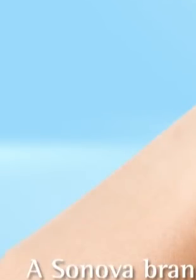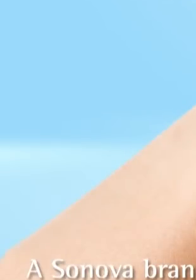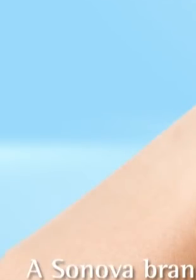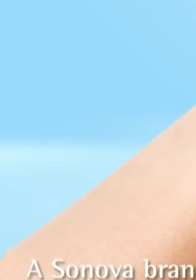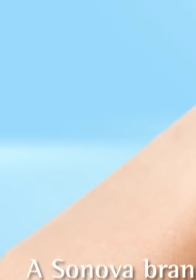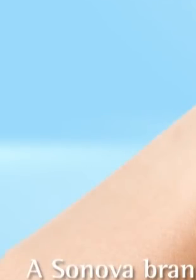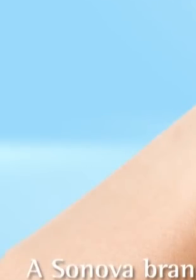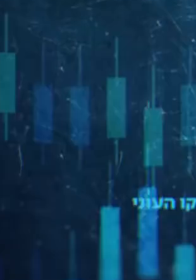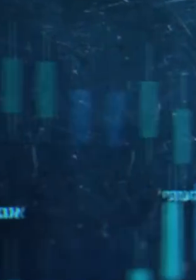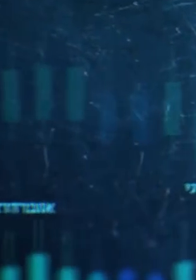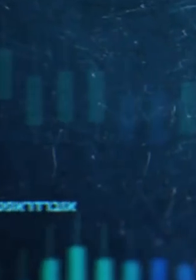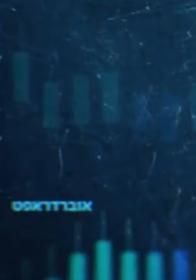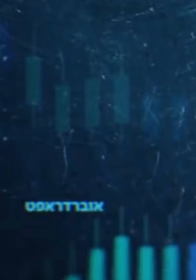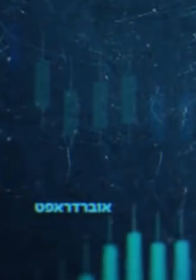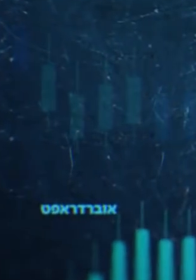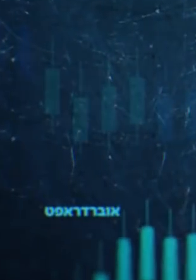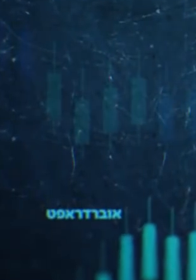שטיינר, מכשירי שמיעה.